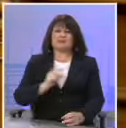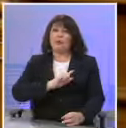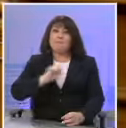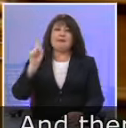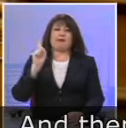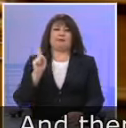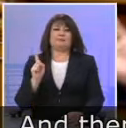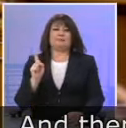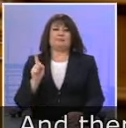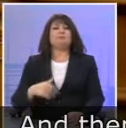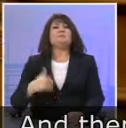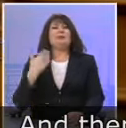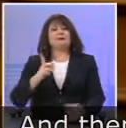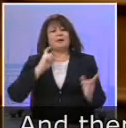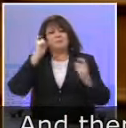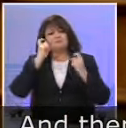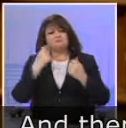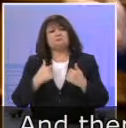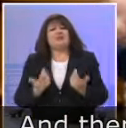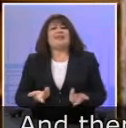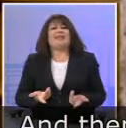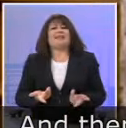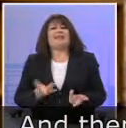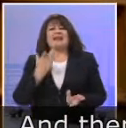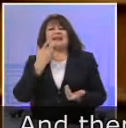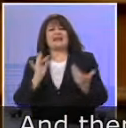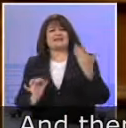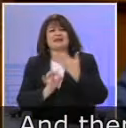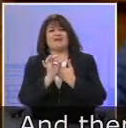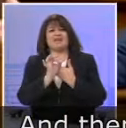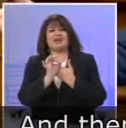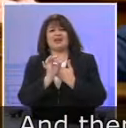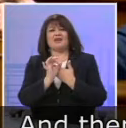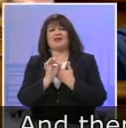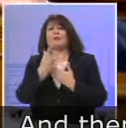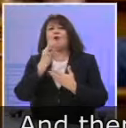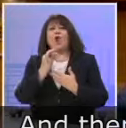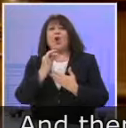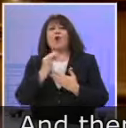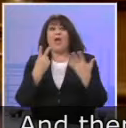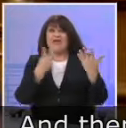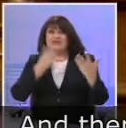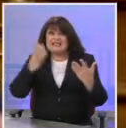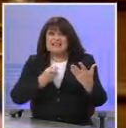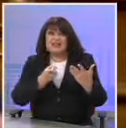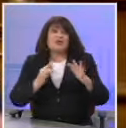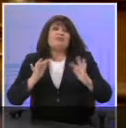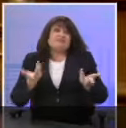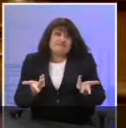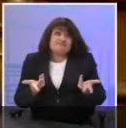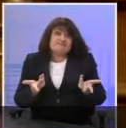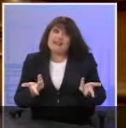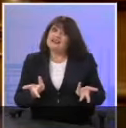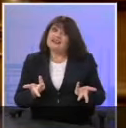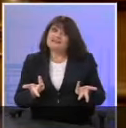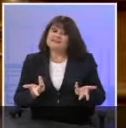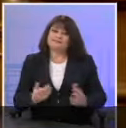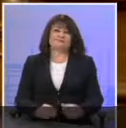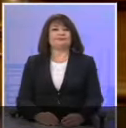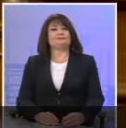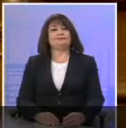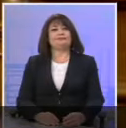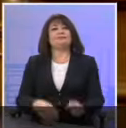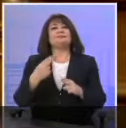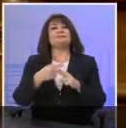μετά να μην αναρωτιόμαστε γιατί η Χρυσή Αυγή έχει φτάσει στο 7%. Θέλω λοιπόν να έρθω στα